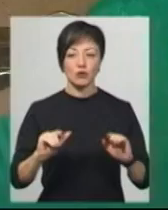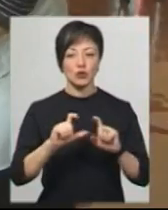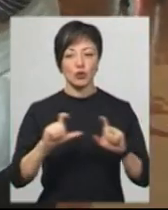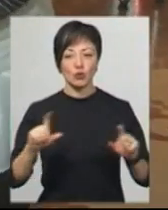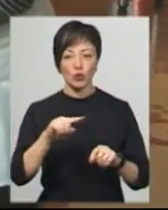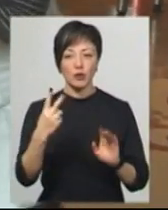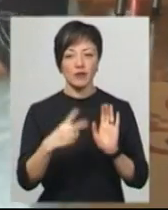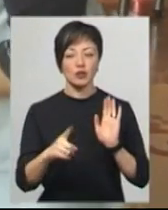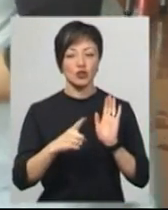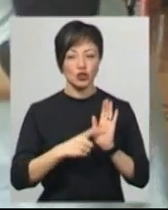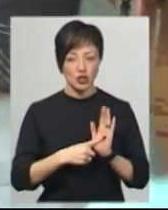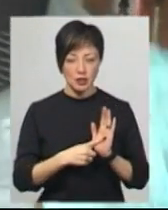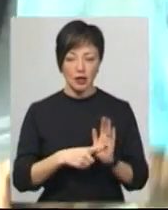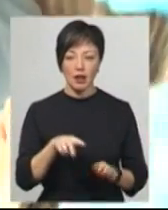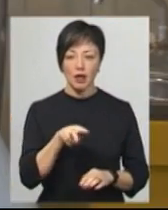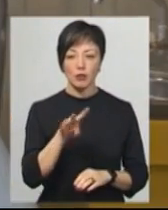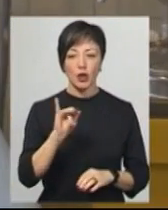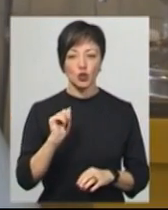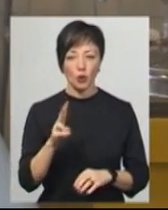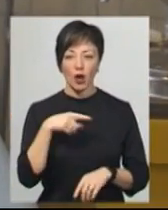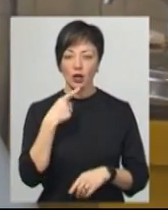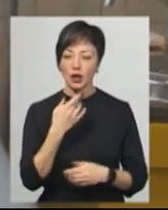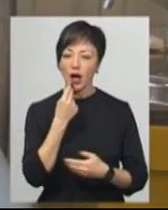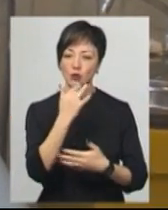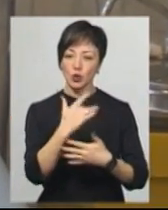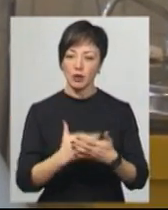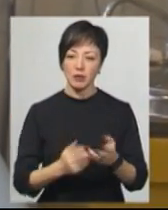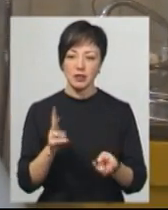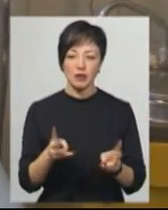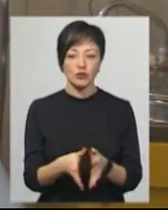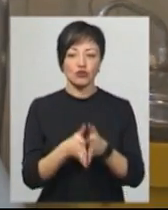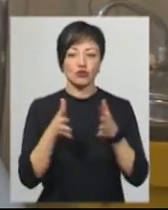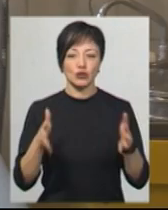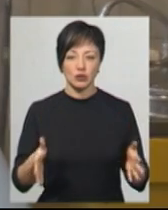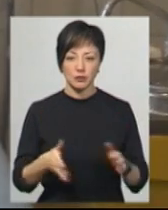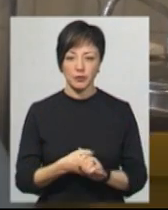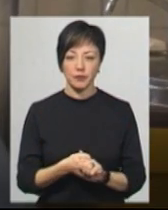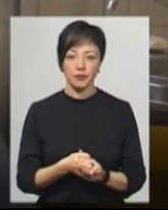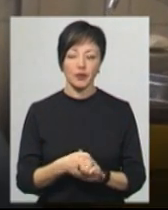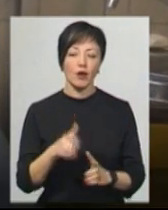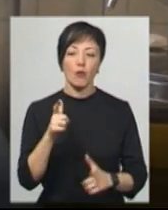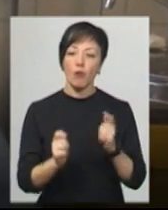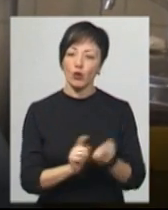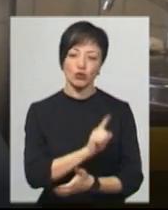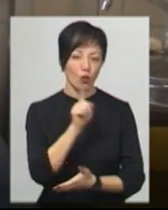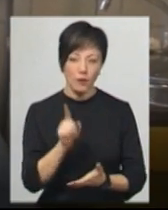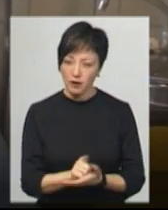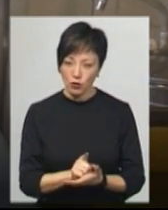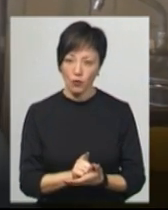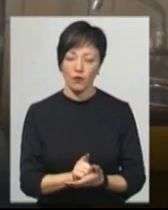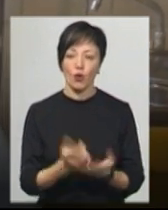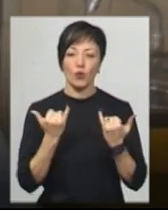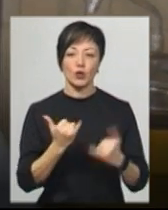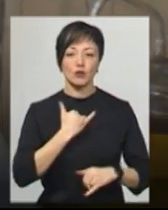садочка номер 26 «Кульбабка» Лариса Марчук каже, асортимент страв став ширшим. Молочко обов'язково, на